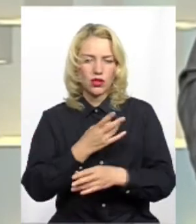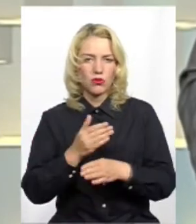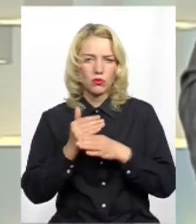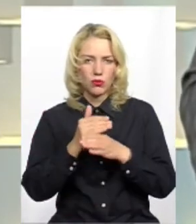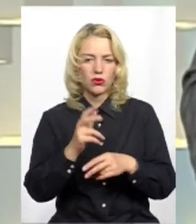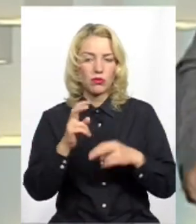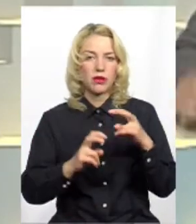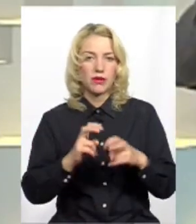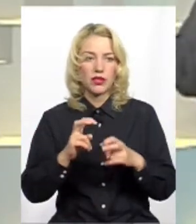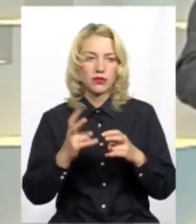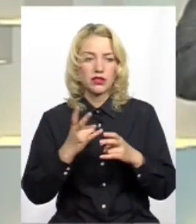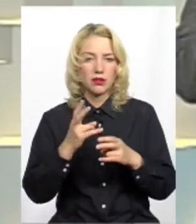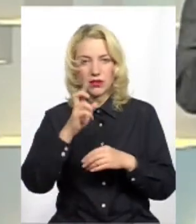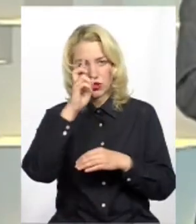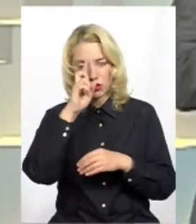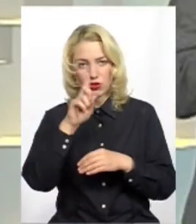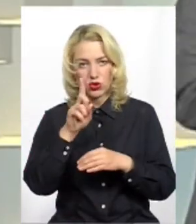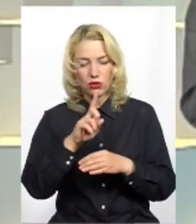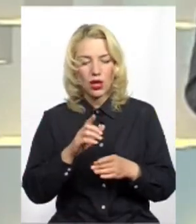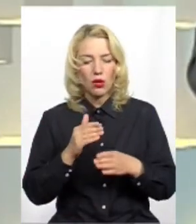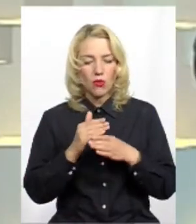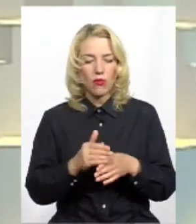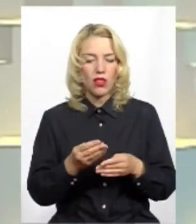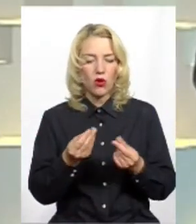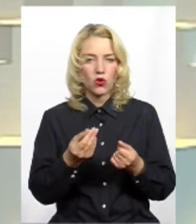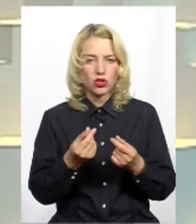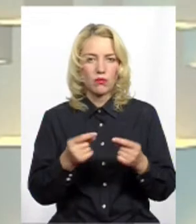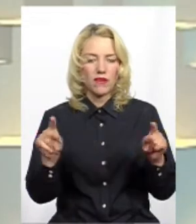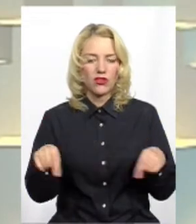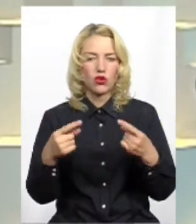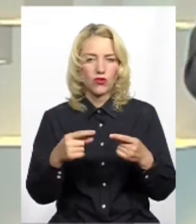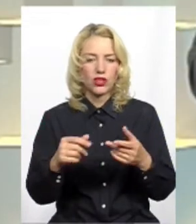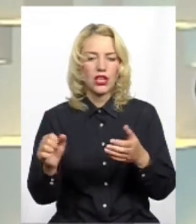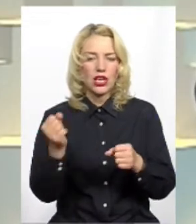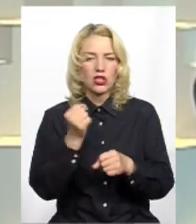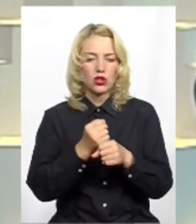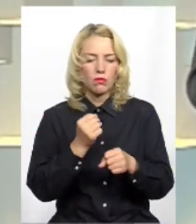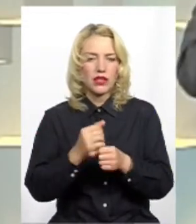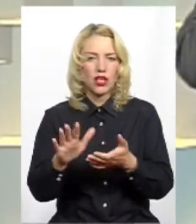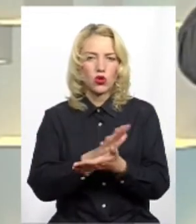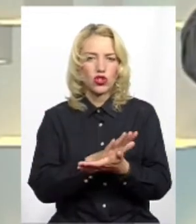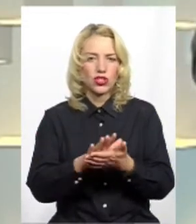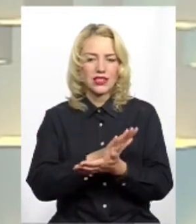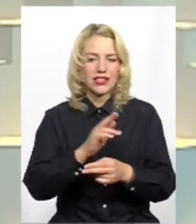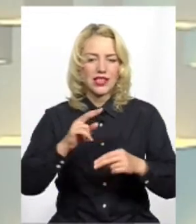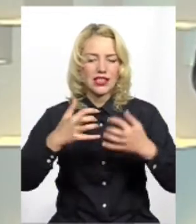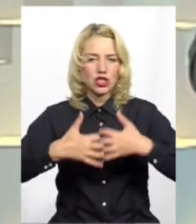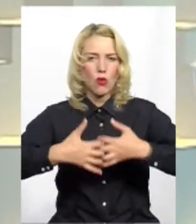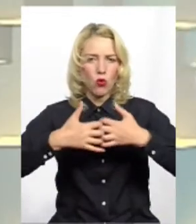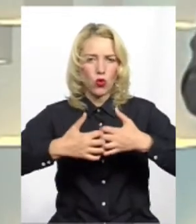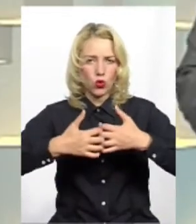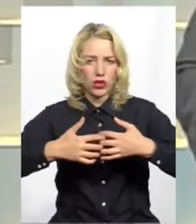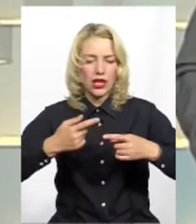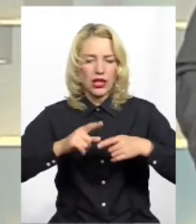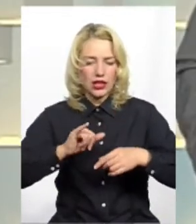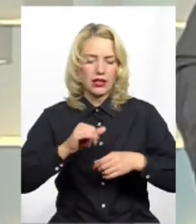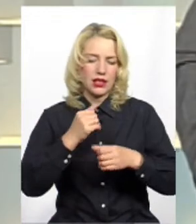допомогти підприємству. Треба держава, щоб допомогла коштами відробити виробництві споруди. Ці обчисні споруди повинні працювати для громади і